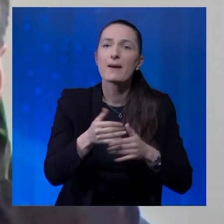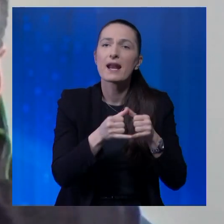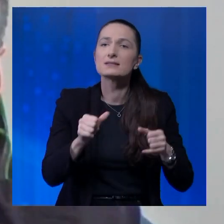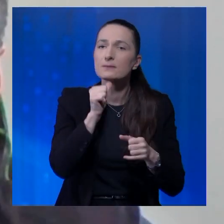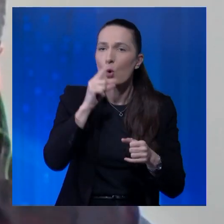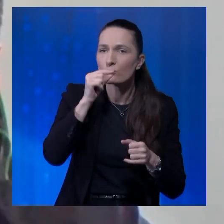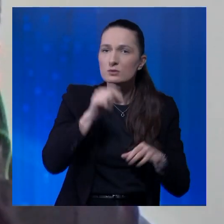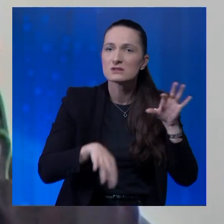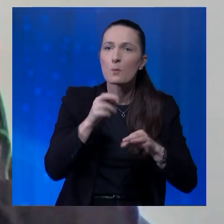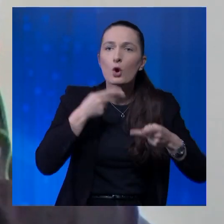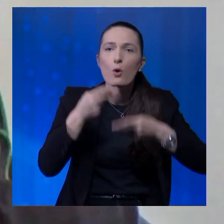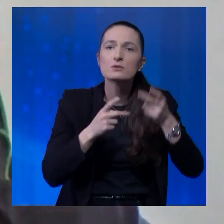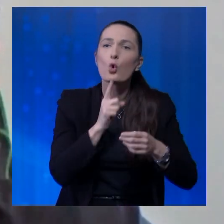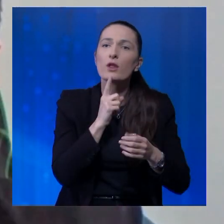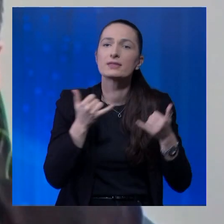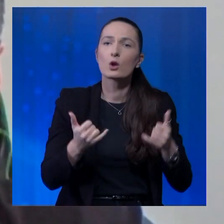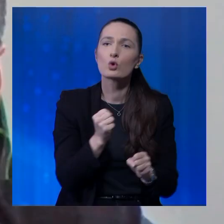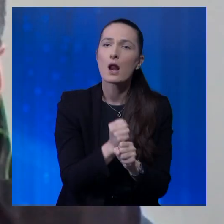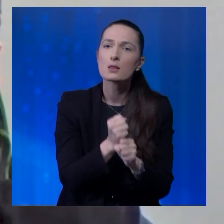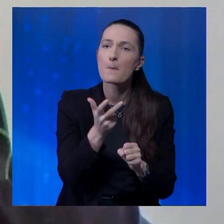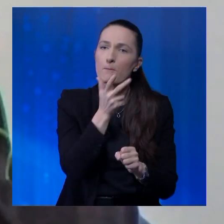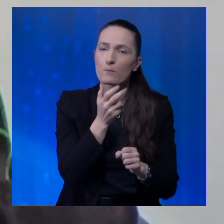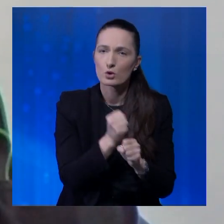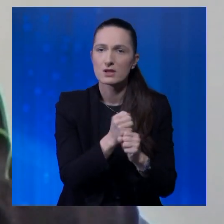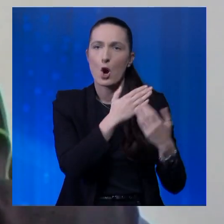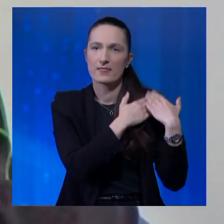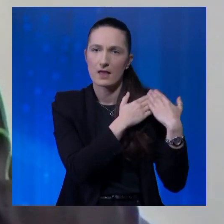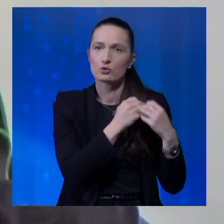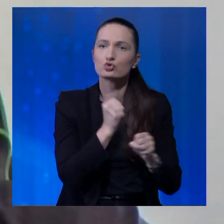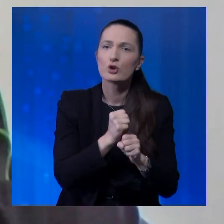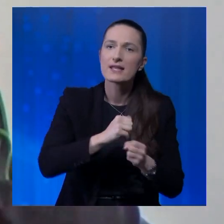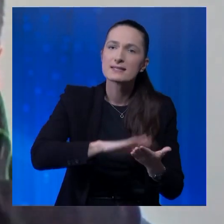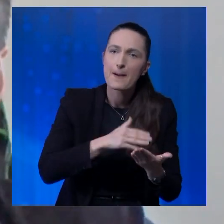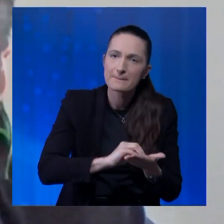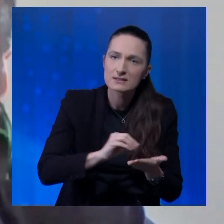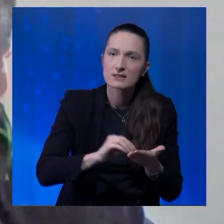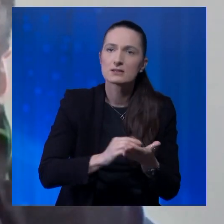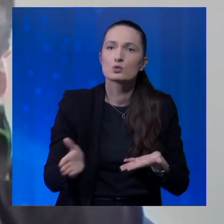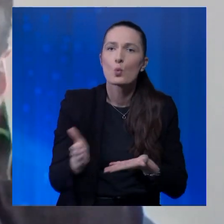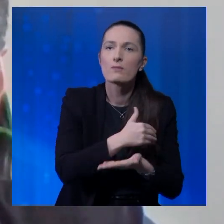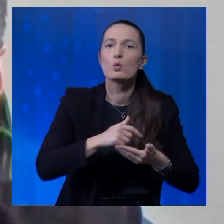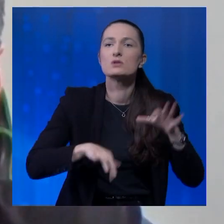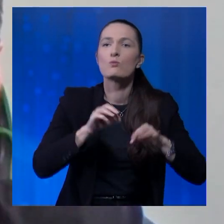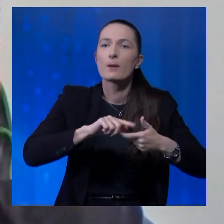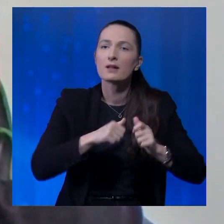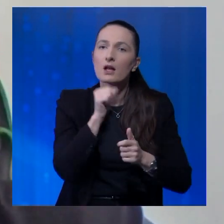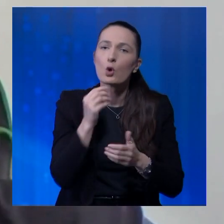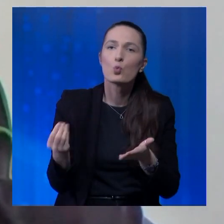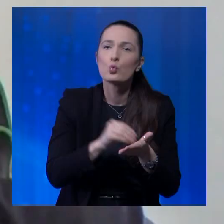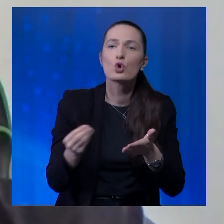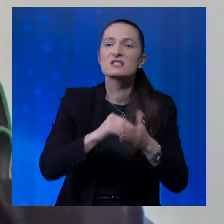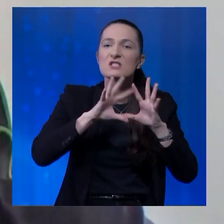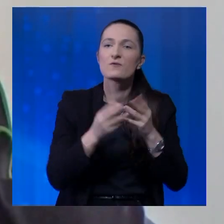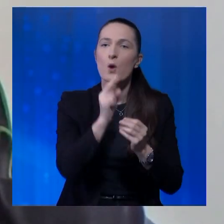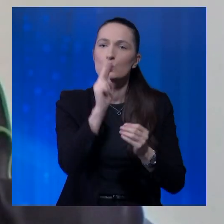trenutno radi posao na terenu, čine zapisnike, sakupljaju izborni materijal i unose sve u